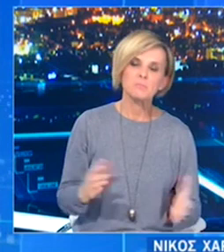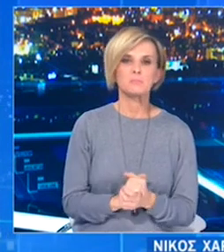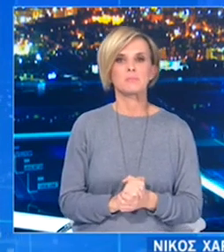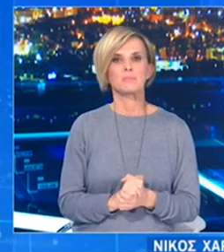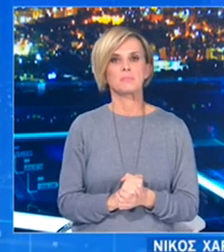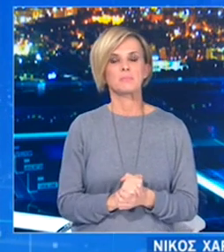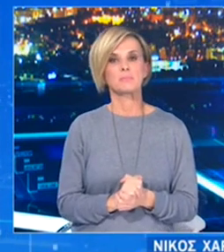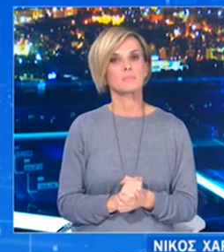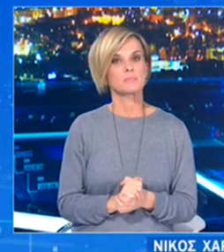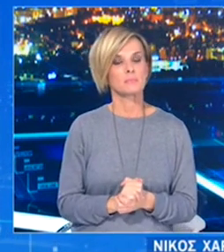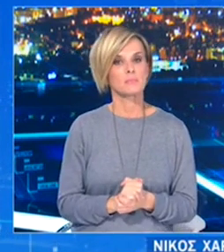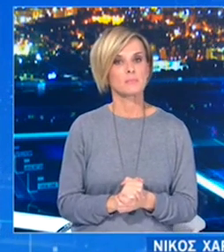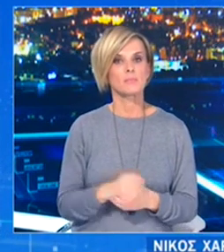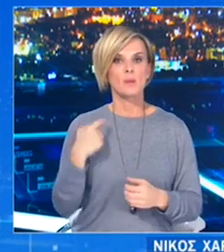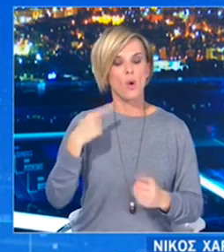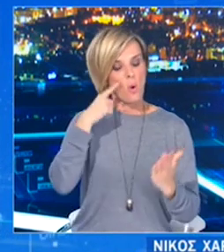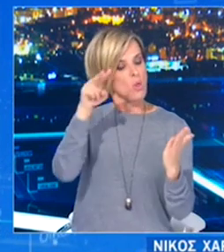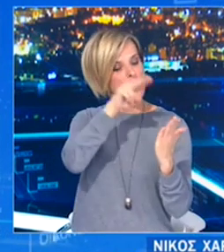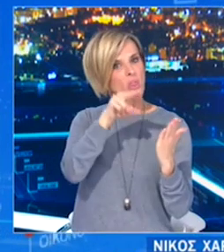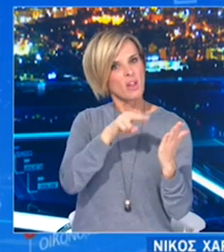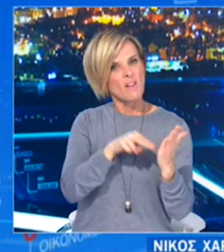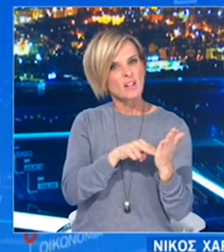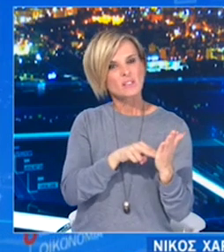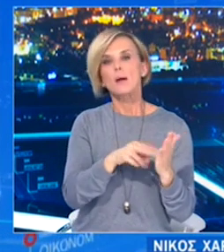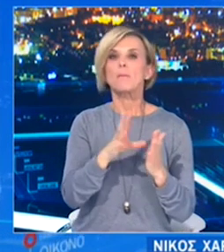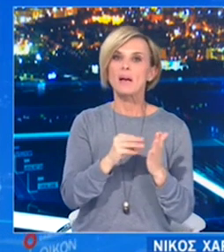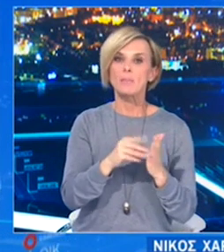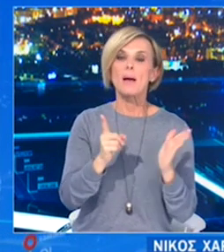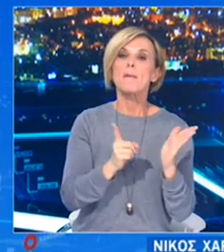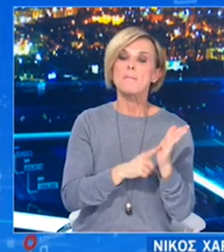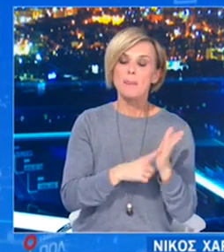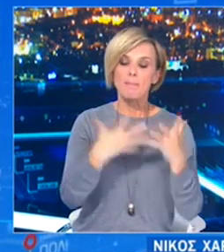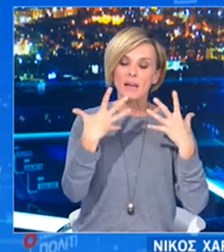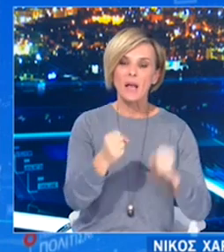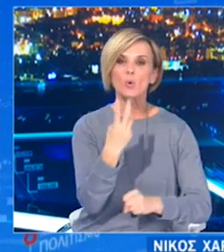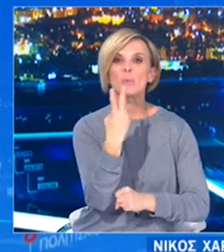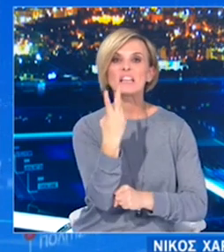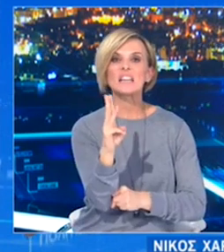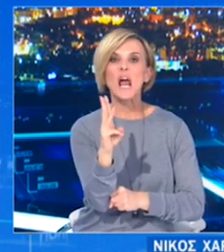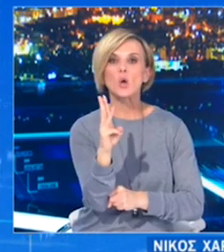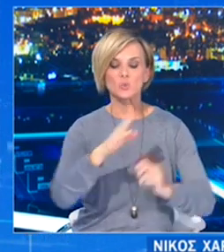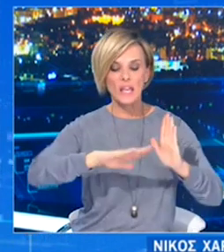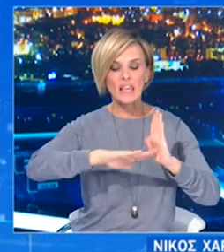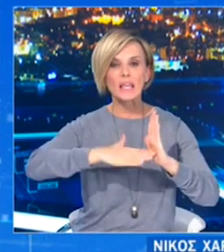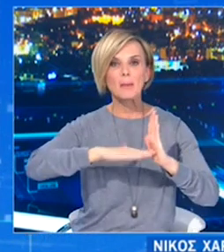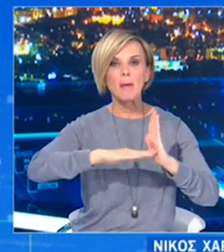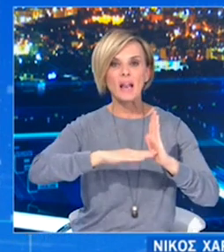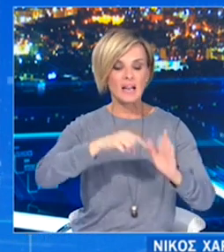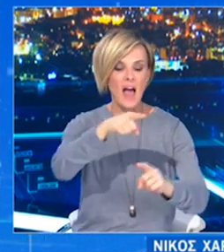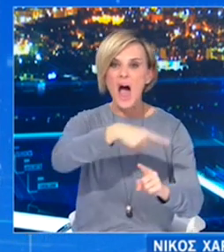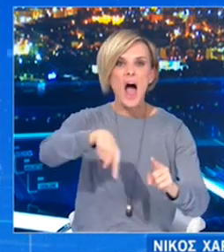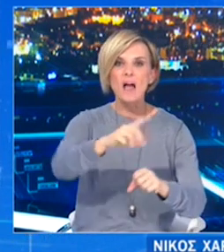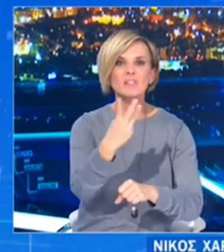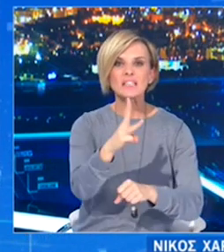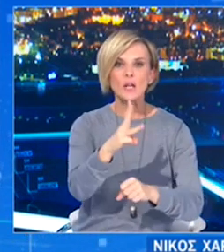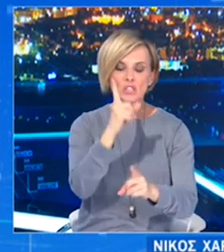Έχω ακούσει βέβαια και την πρόταση για 300 ειχνηλάτες ανα 1.000 κρούσματα γιατί περί αυτού πρόκειται με την πρόταση